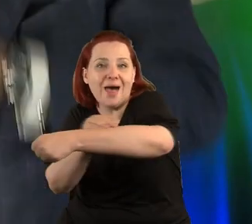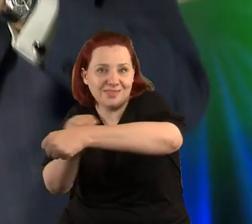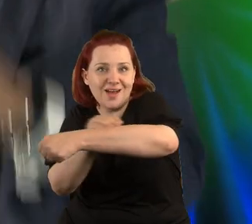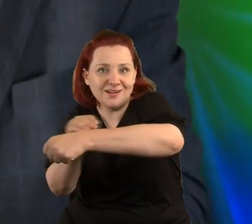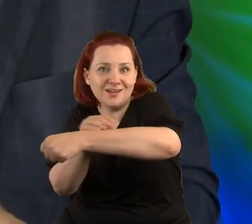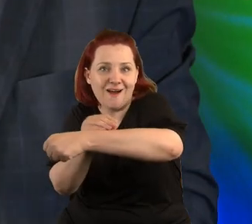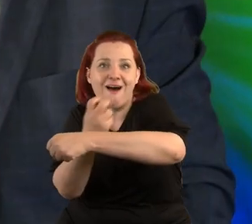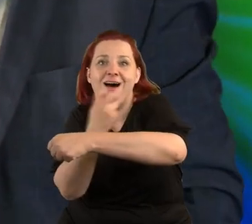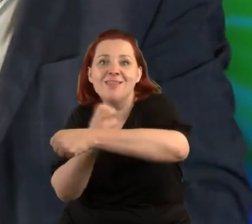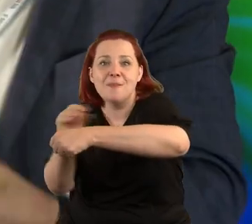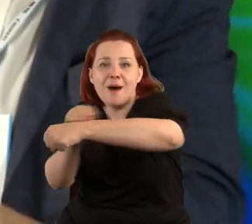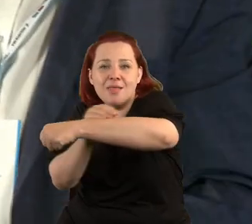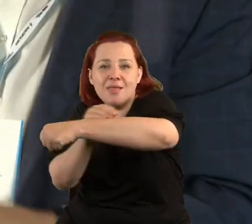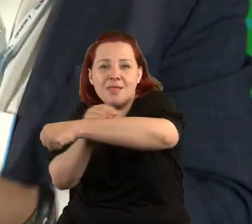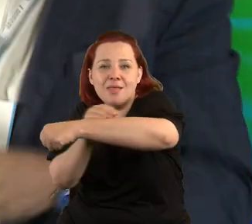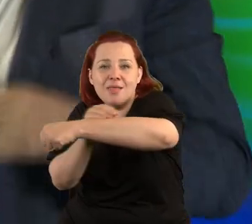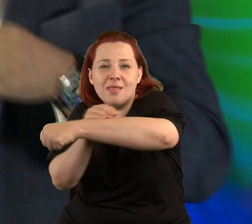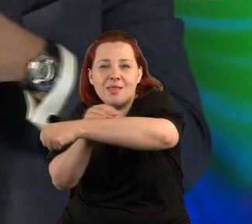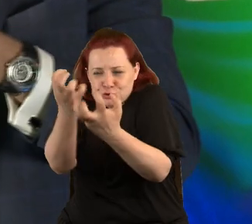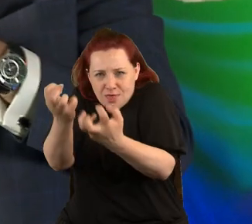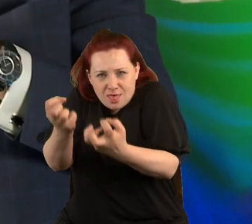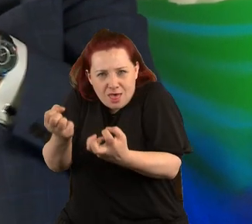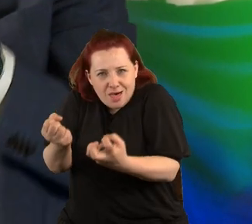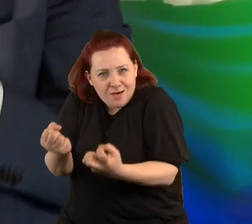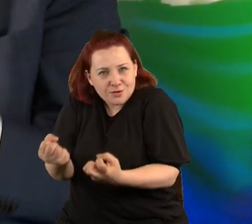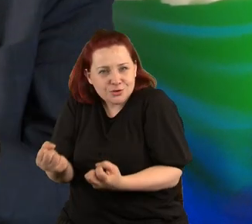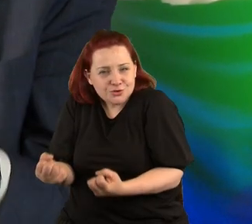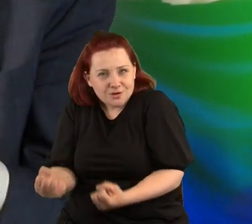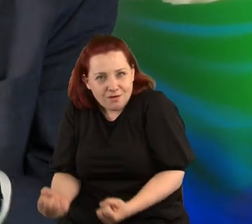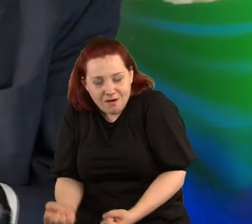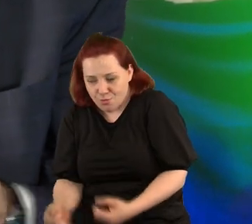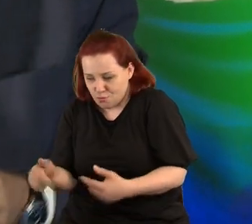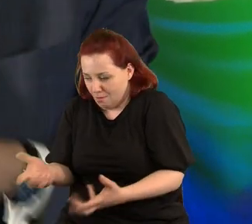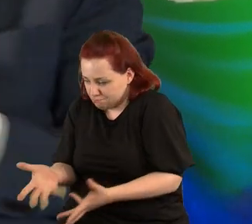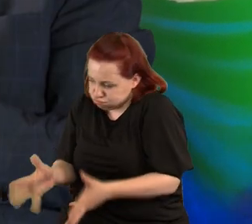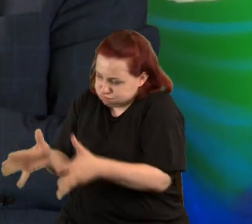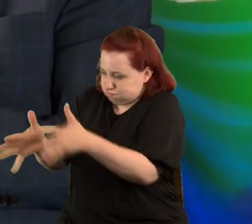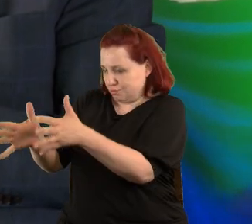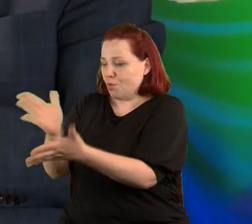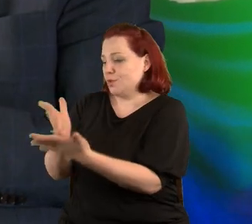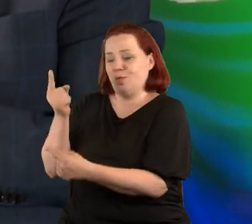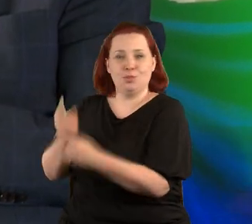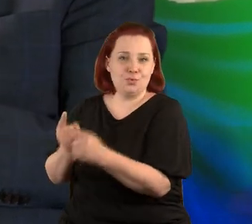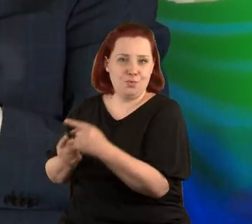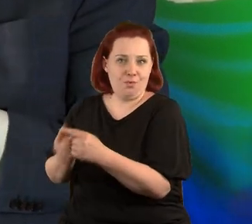ta ciemna materia, ciężka, to jest takie troszeczkę. Troszeczkę.